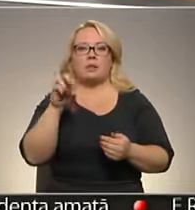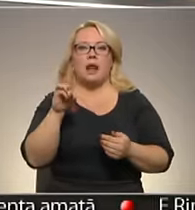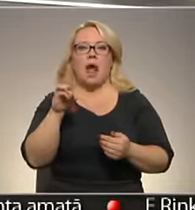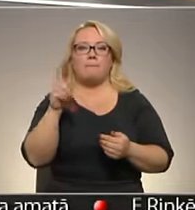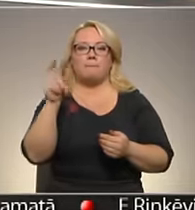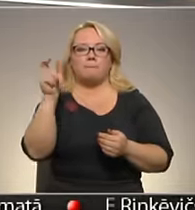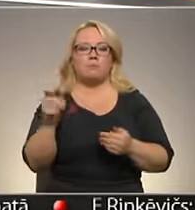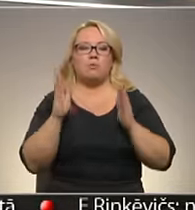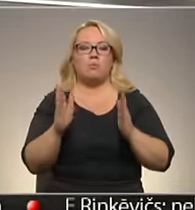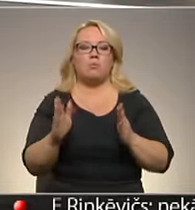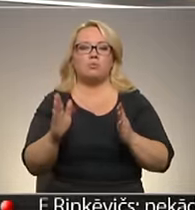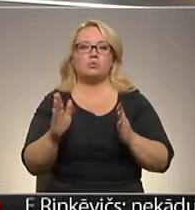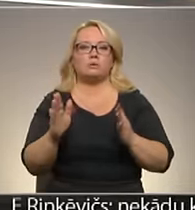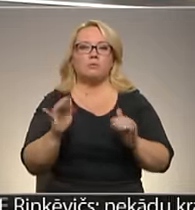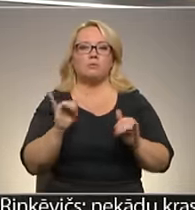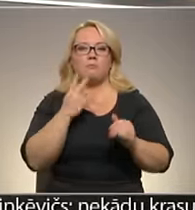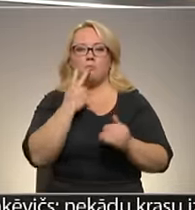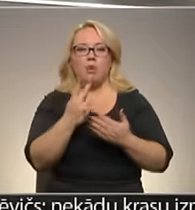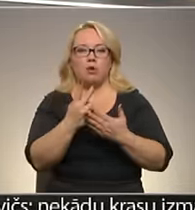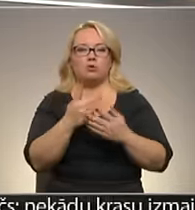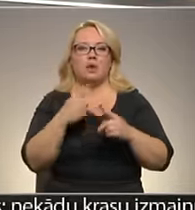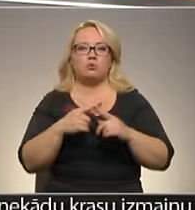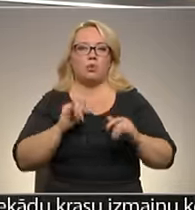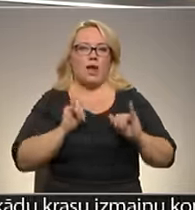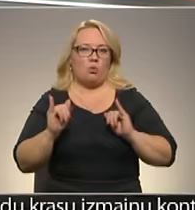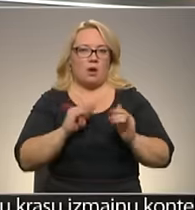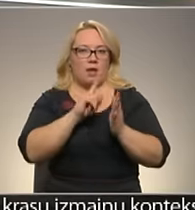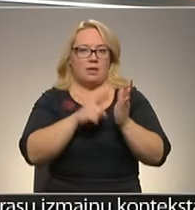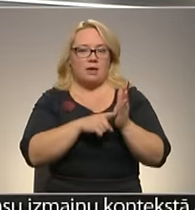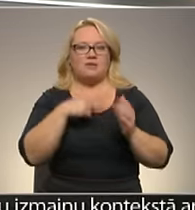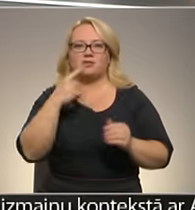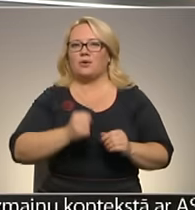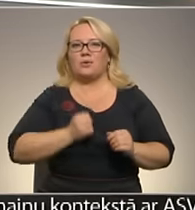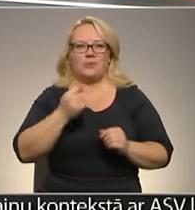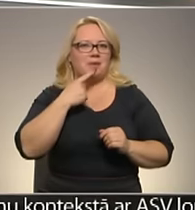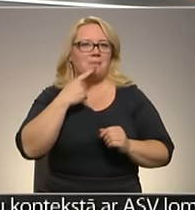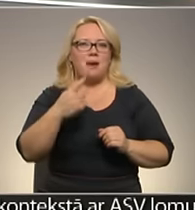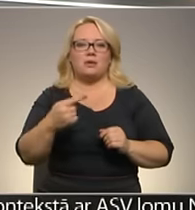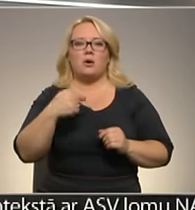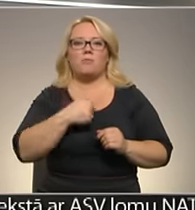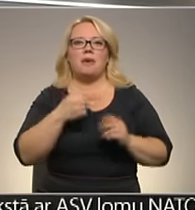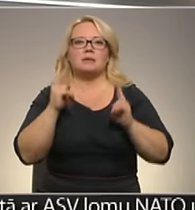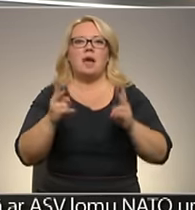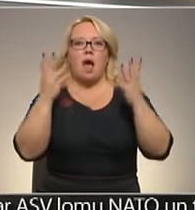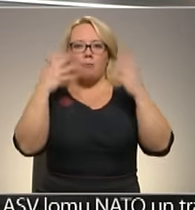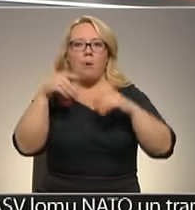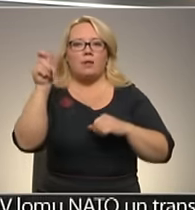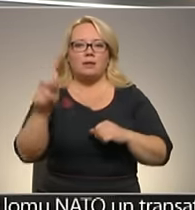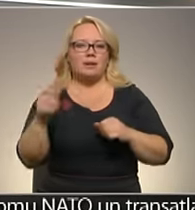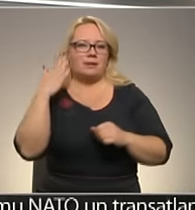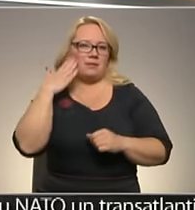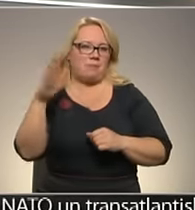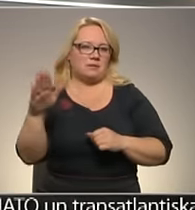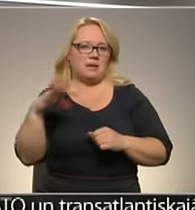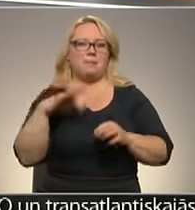prognozējumāks un ieturētāks? Groti ir pateikt, cik prognozējums viņš būs, jo mēs jau viņu kā politiķi patiesībā nepazīstam, mēs